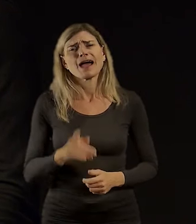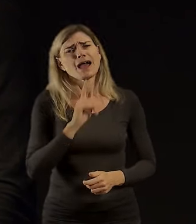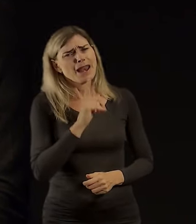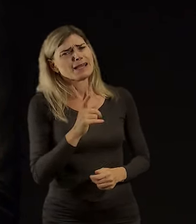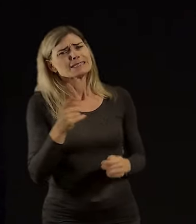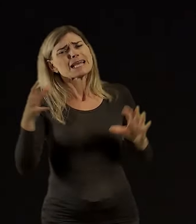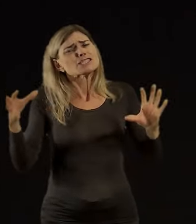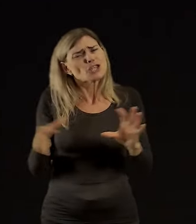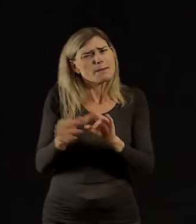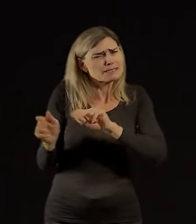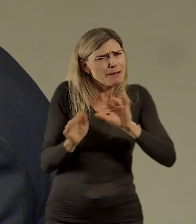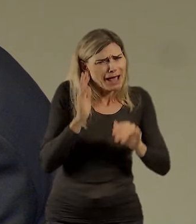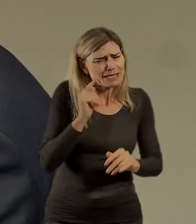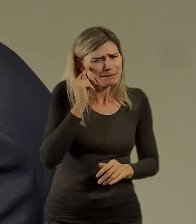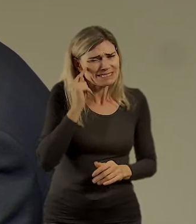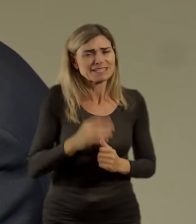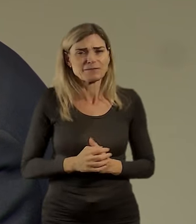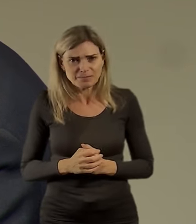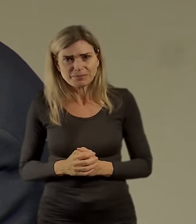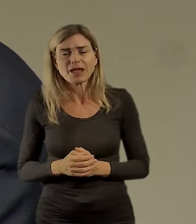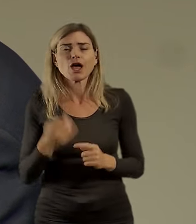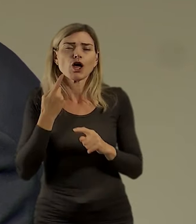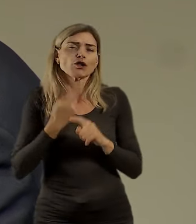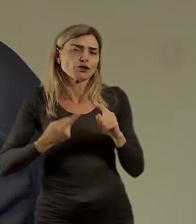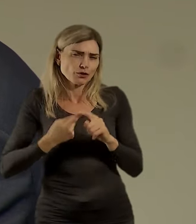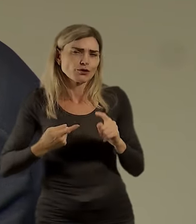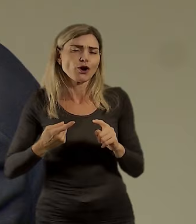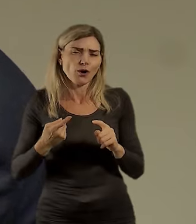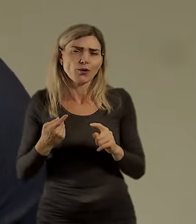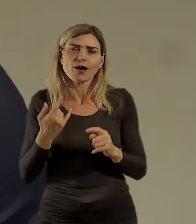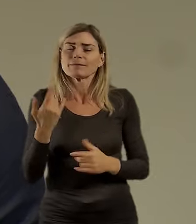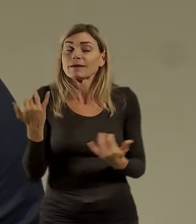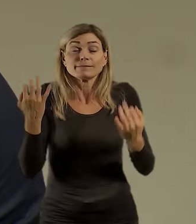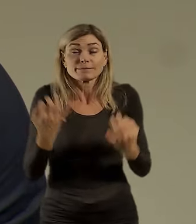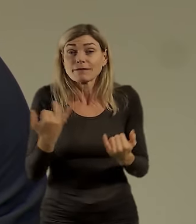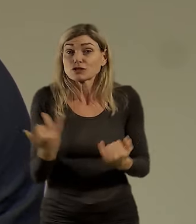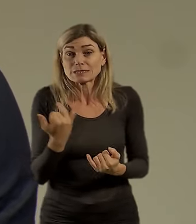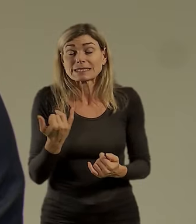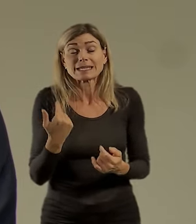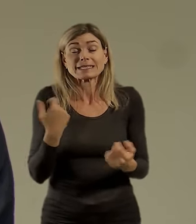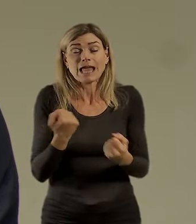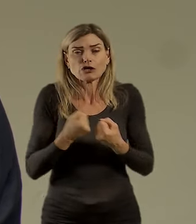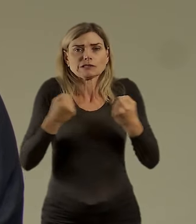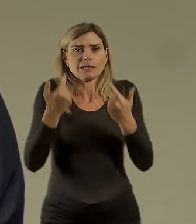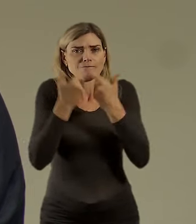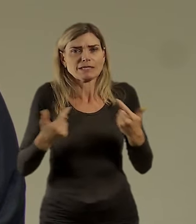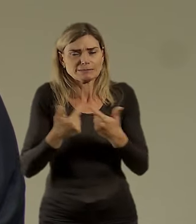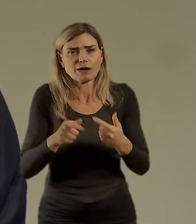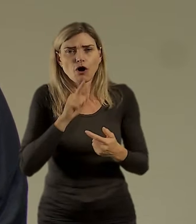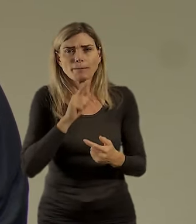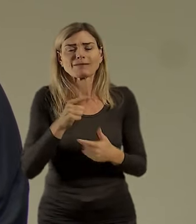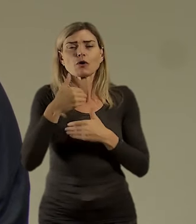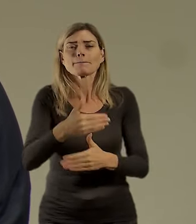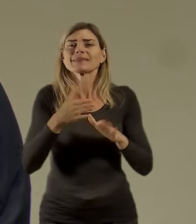ještě chci jedna strašně důležitý téma. Vy jsme trošku... Vždycky... Proto jsem se snažil vysvětlit to paradigma toho